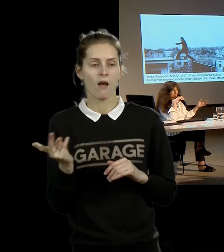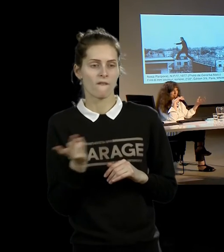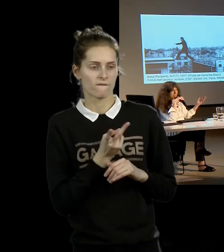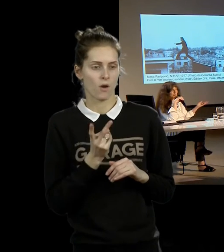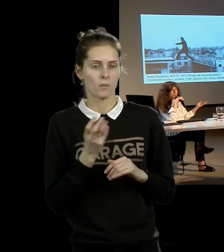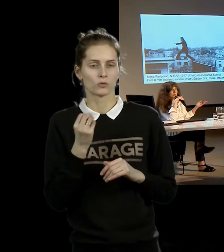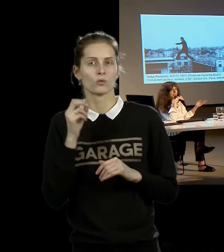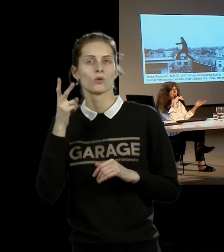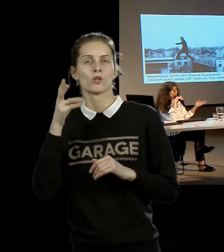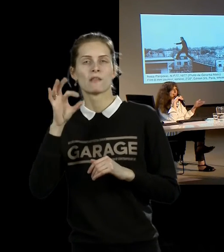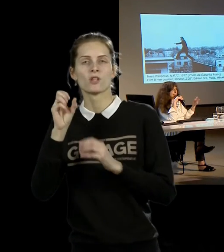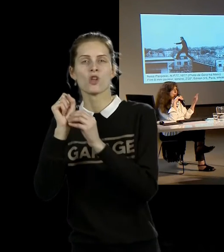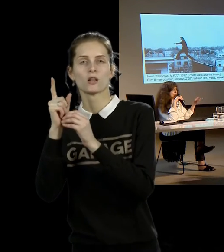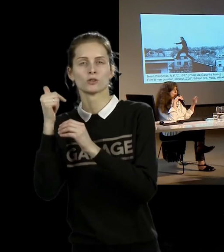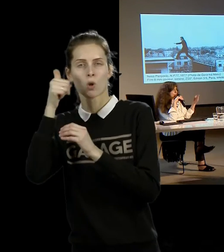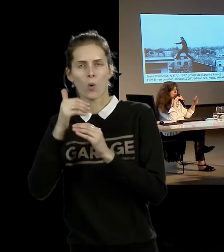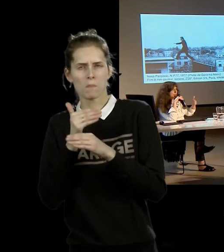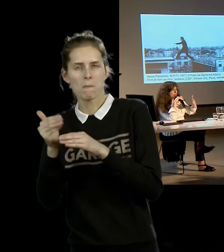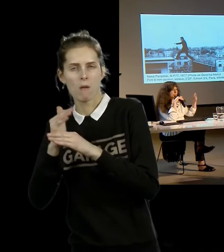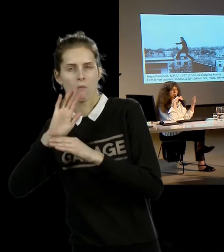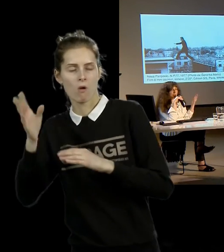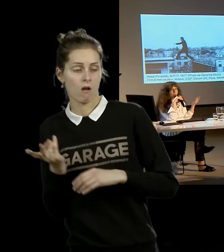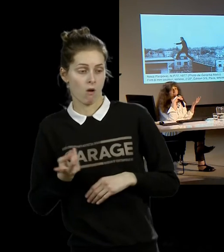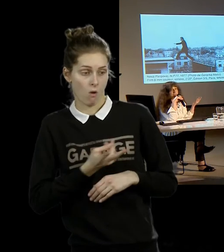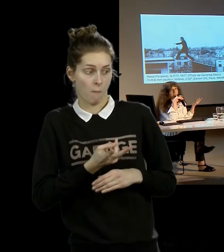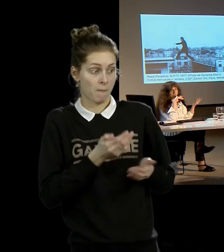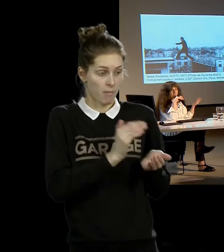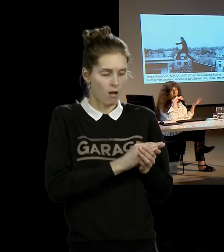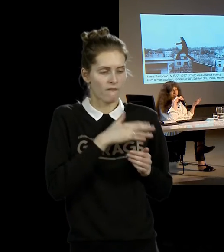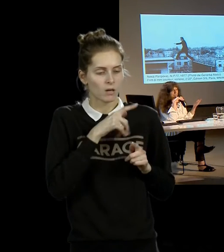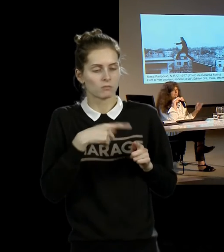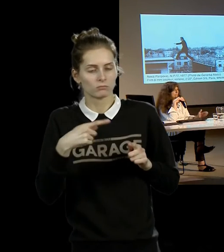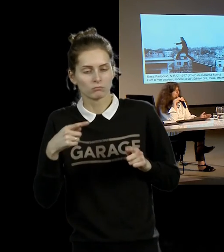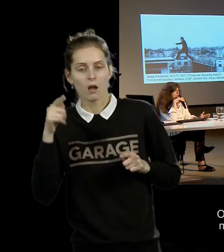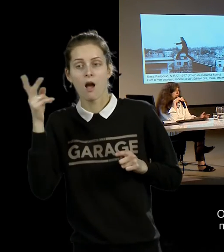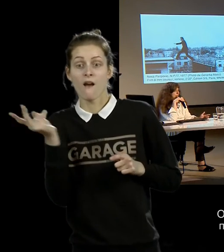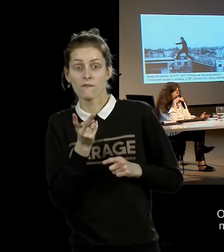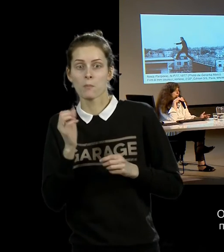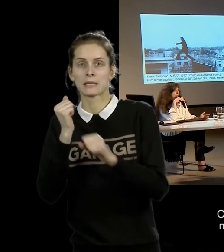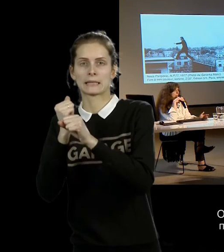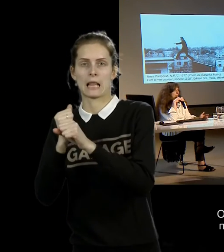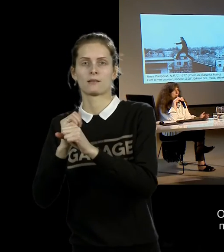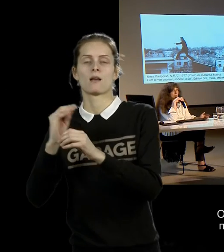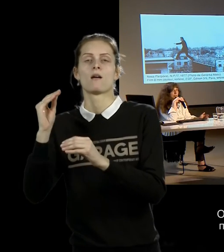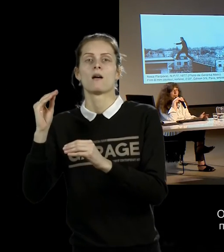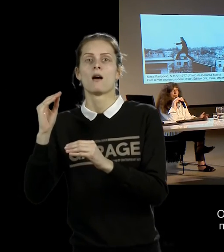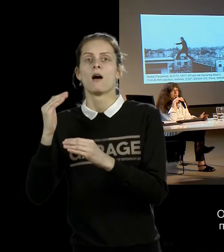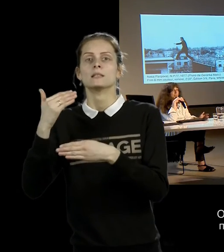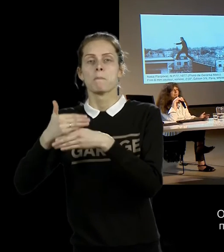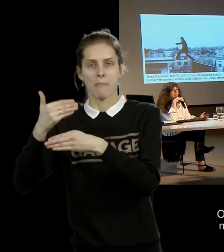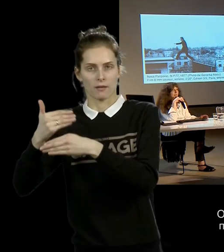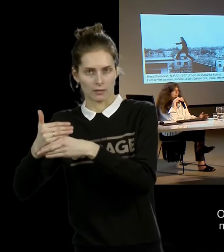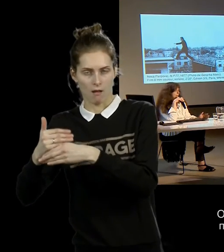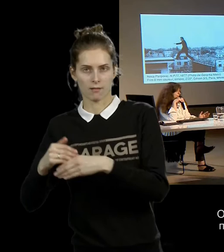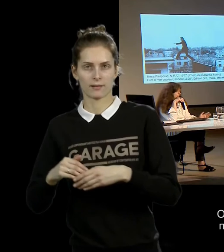знакомство, и это тоже человек, который был в ее контексте в то время, что она была отнюдь не